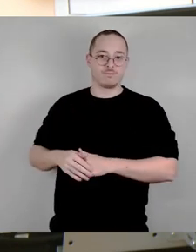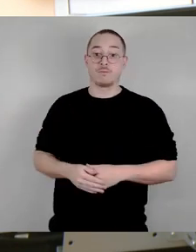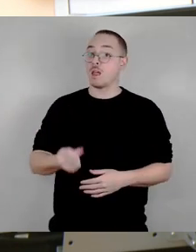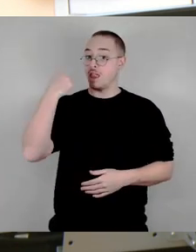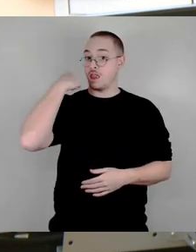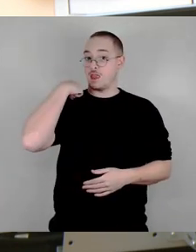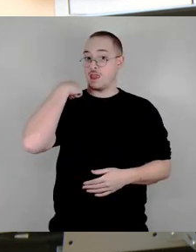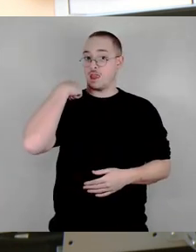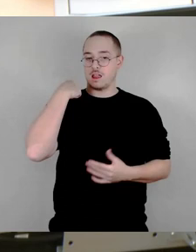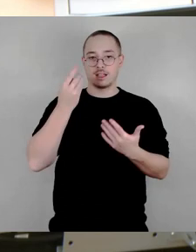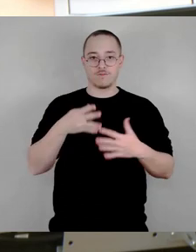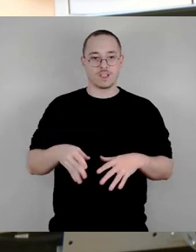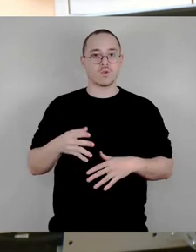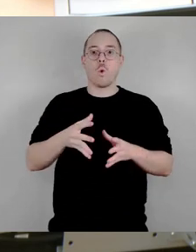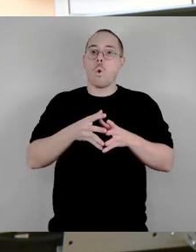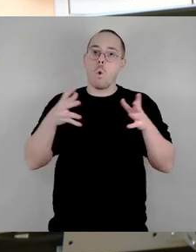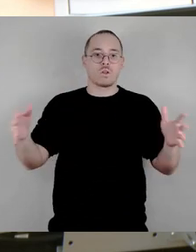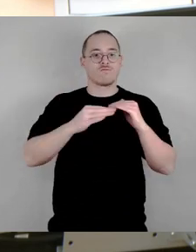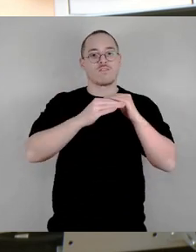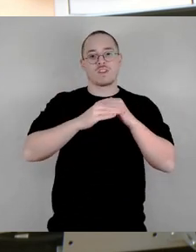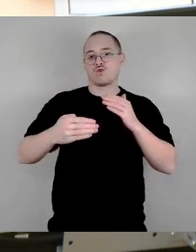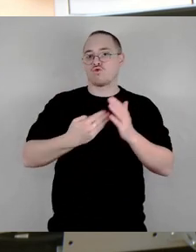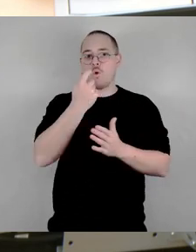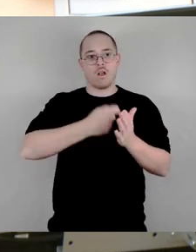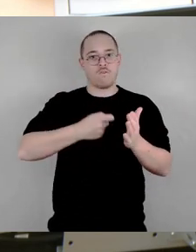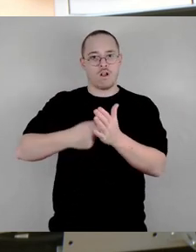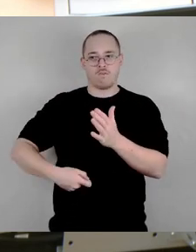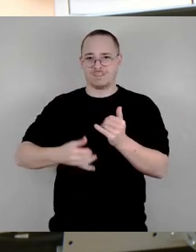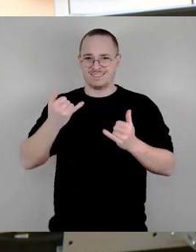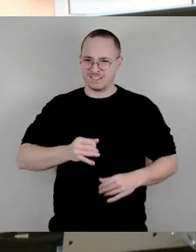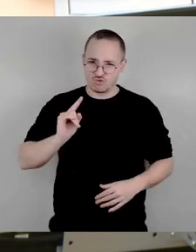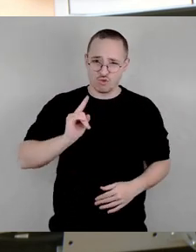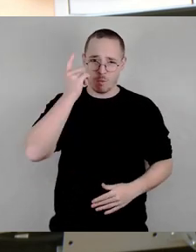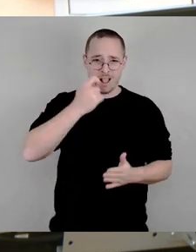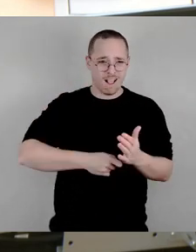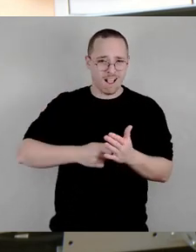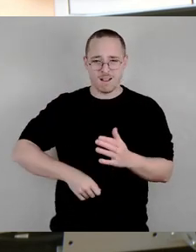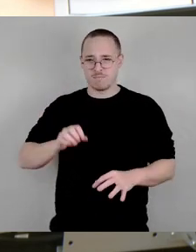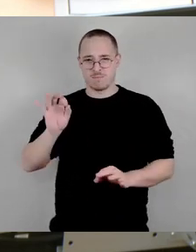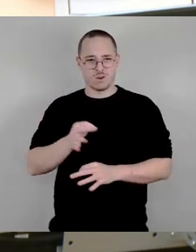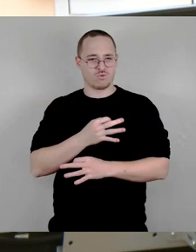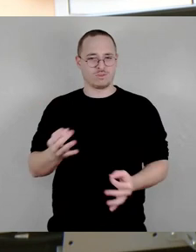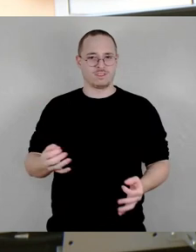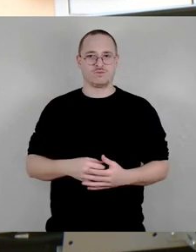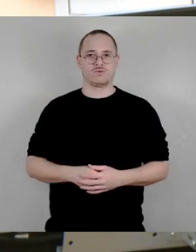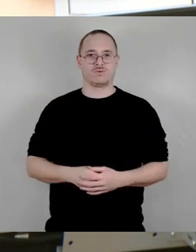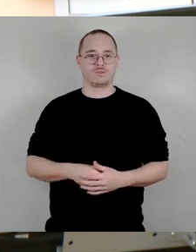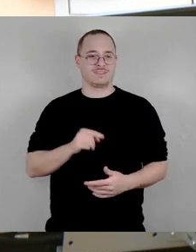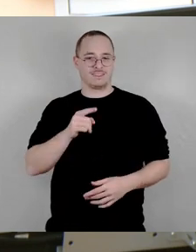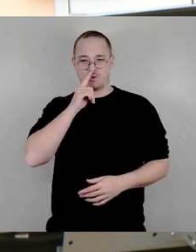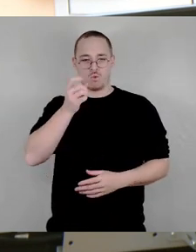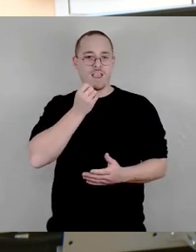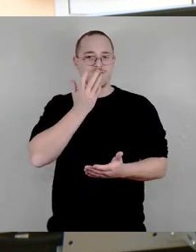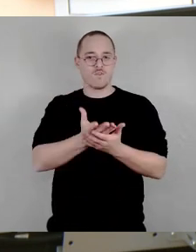Aber müssen wir jetzt wieder neue Flächen ankaufen, um einen Entwurf zu realisieren, dessen